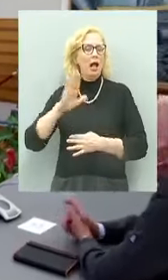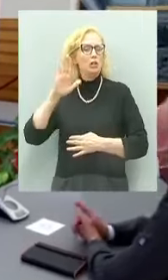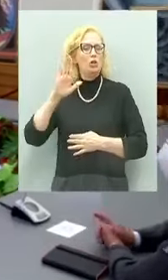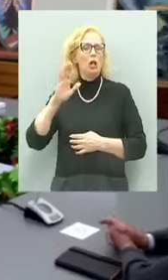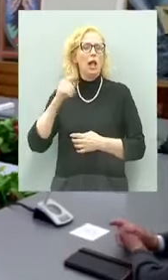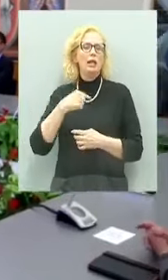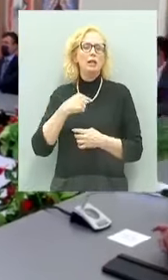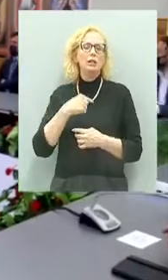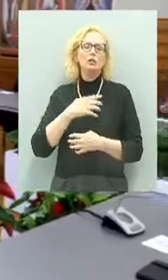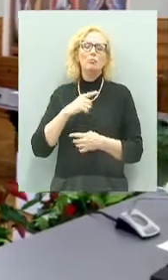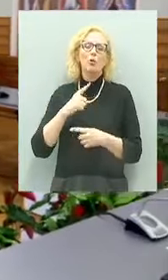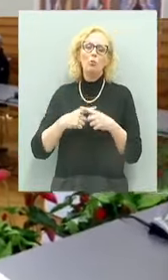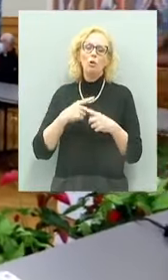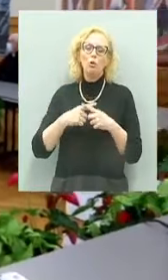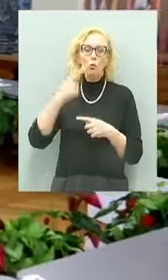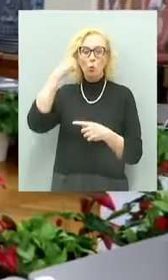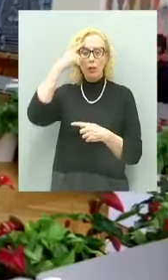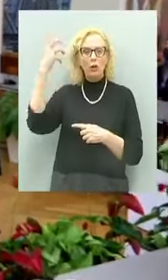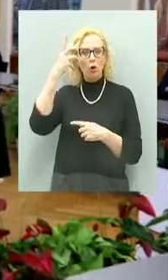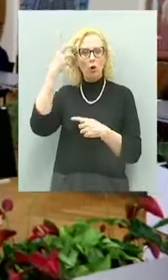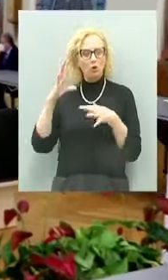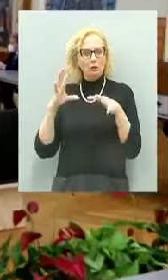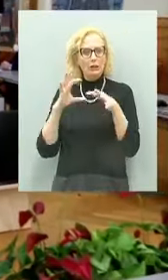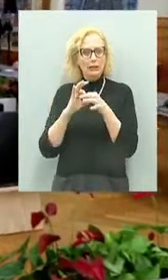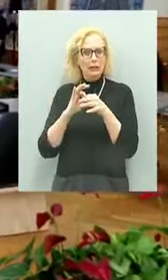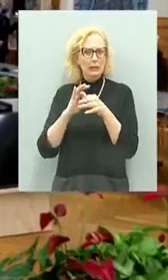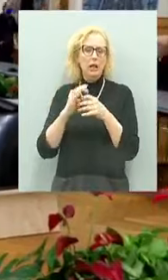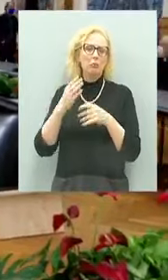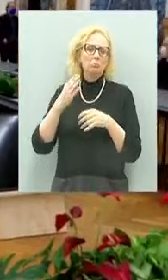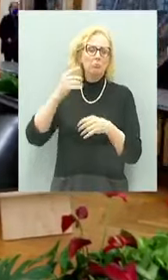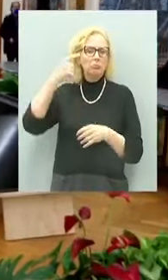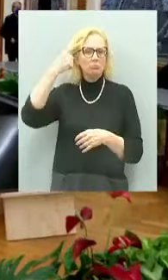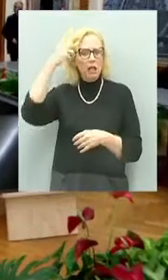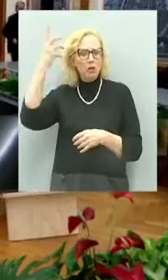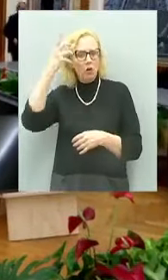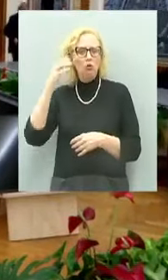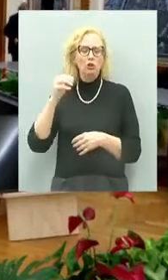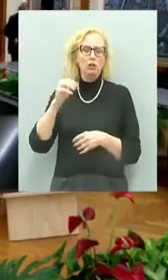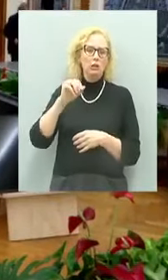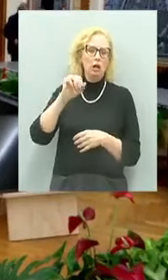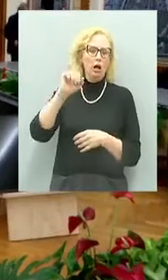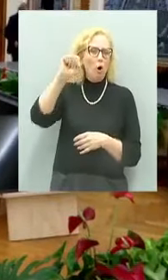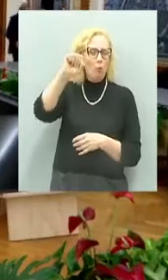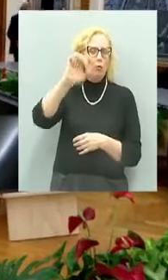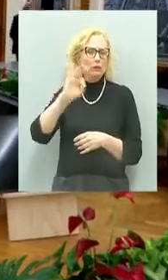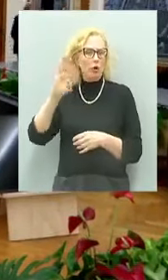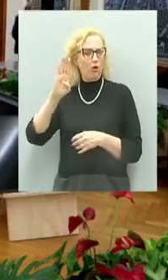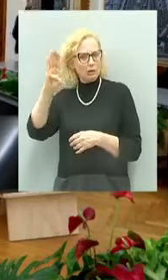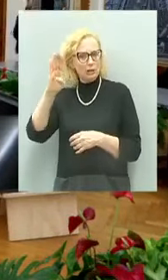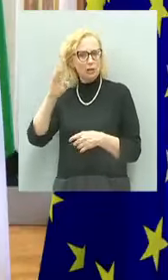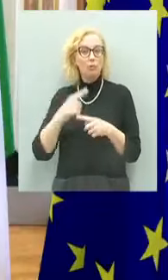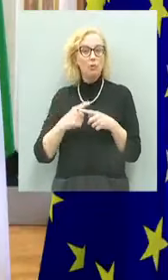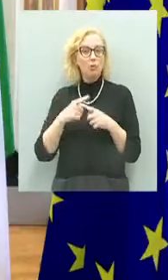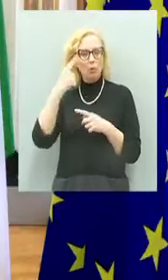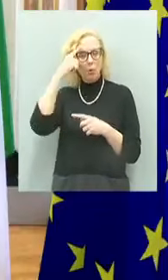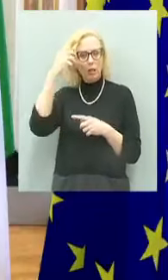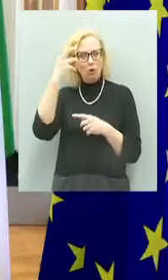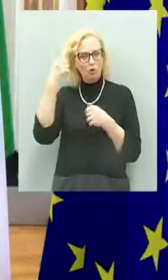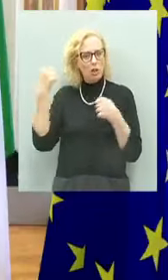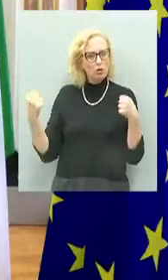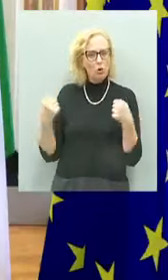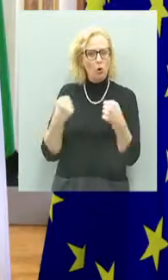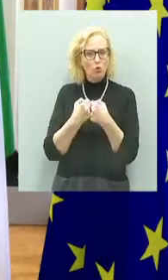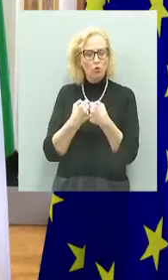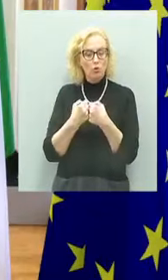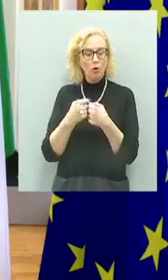associato all'ideologia comunista, fascista e allo scontro ideologico e a cosa significa